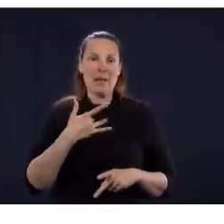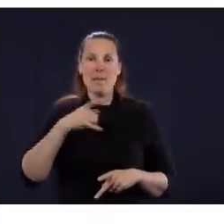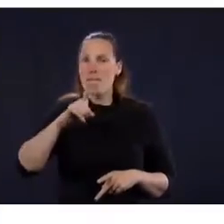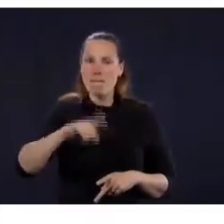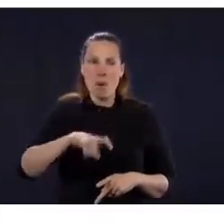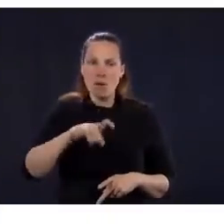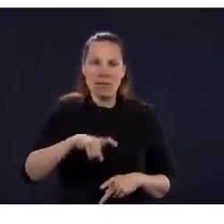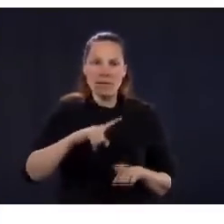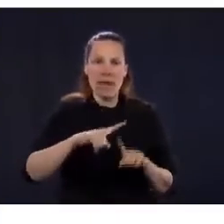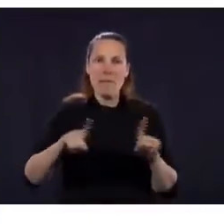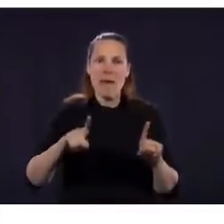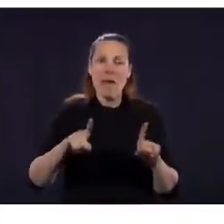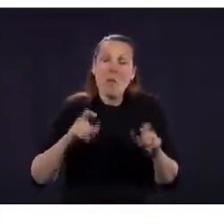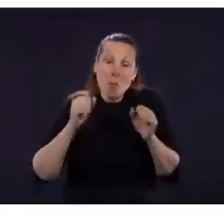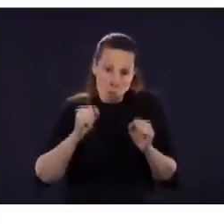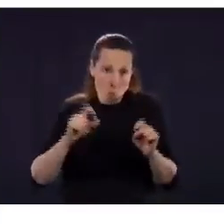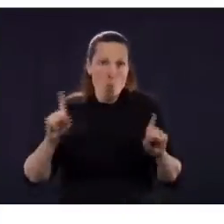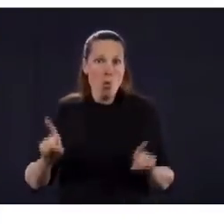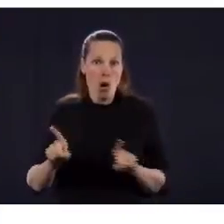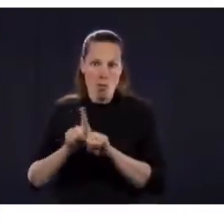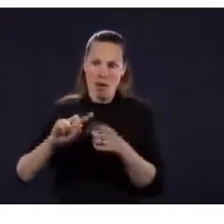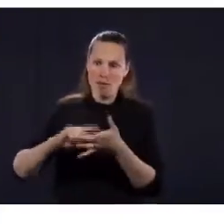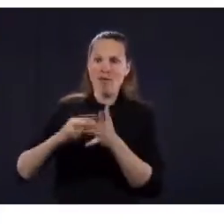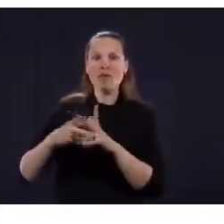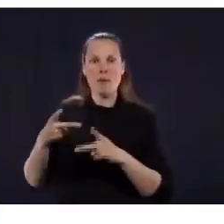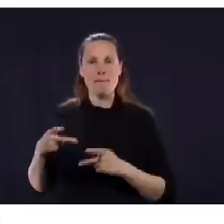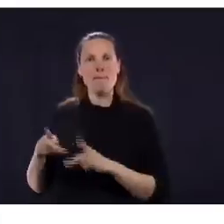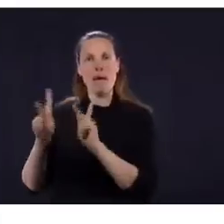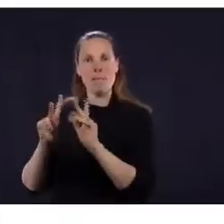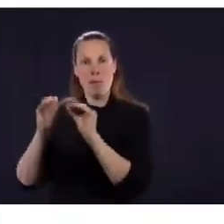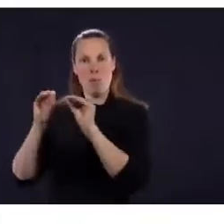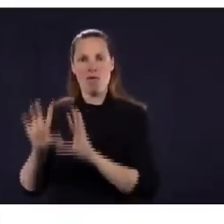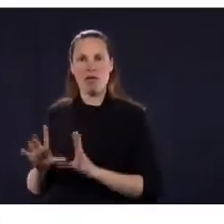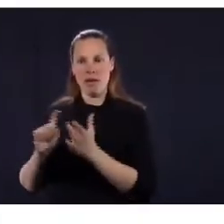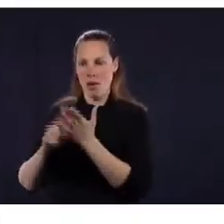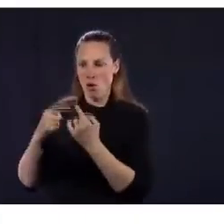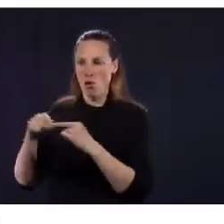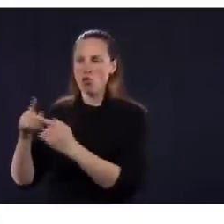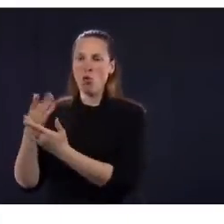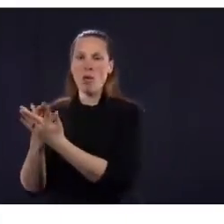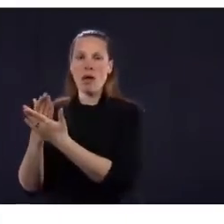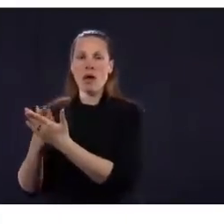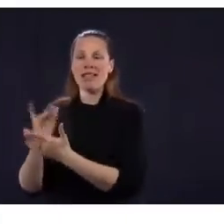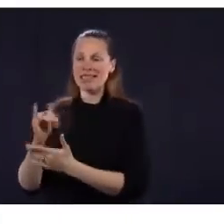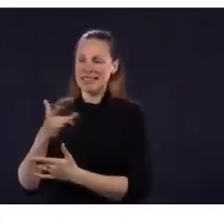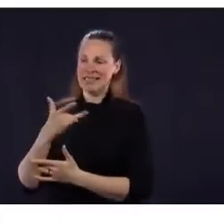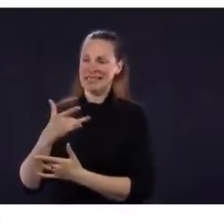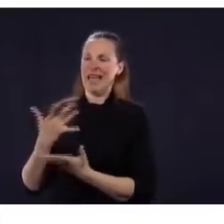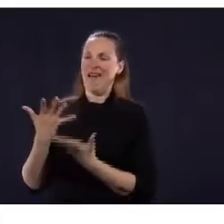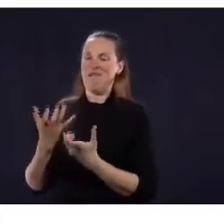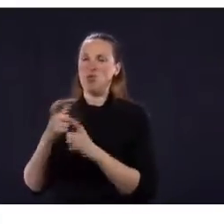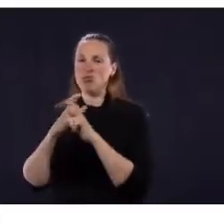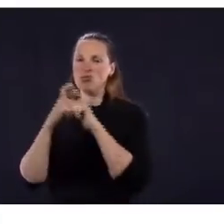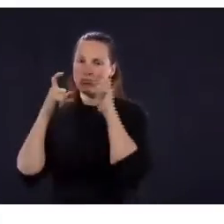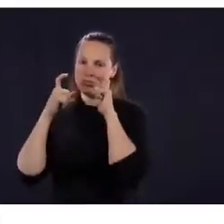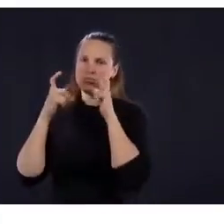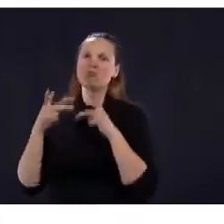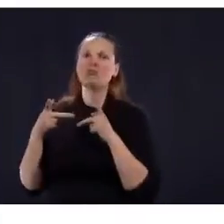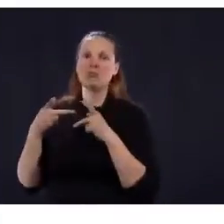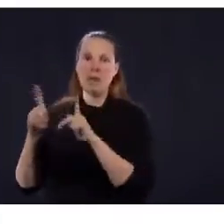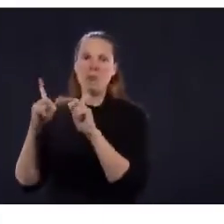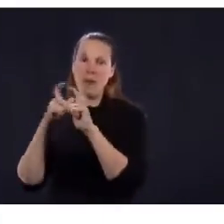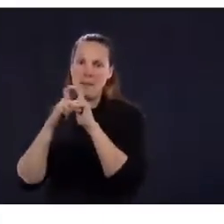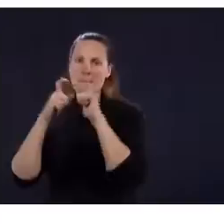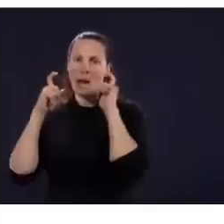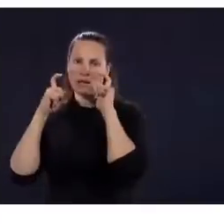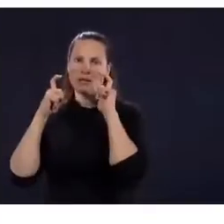Le secteur de la construction puis le secteur manufacturier, on va laisser l'horaire comme il